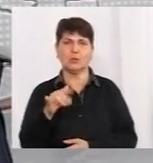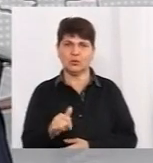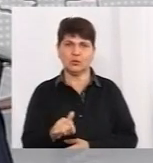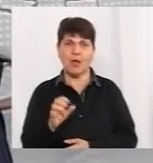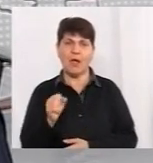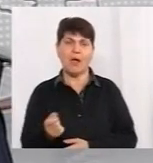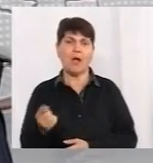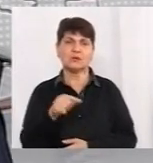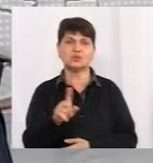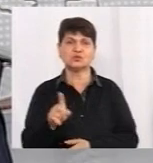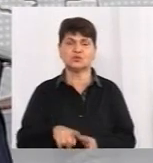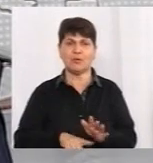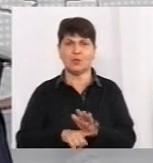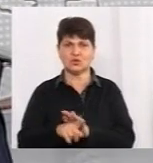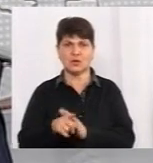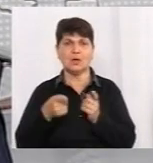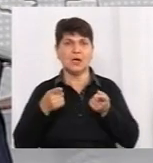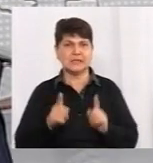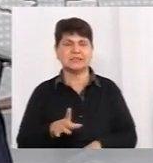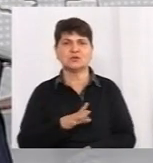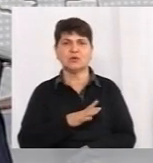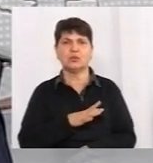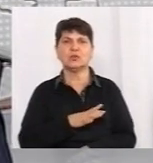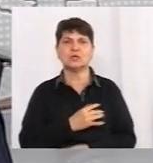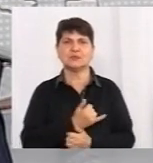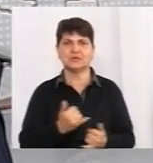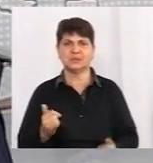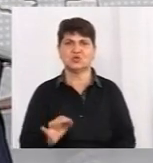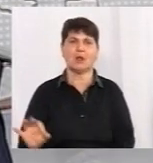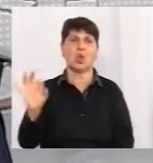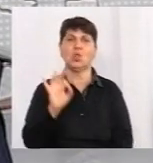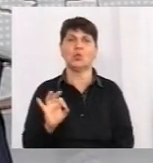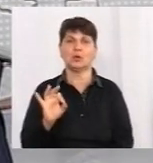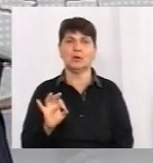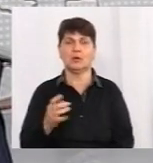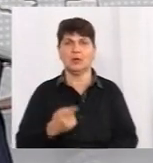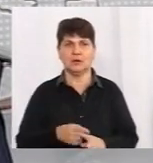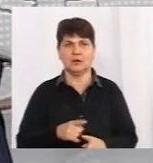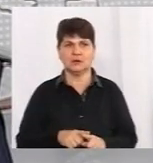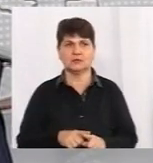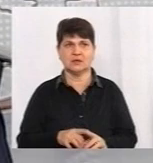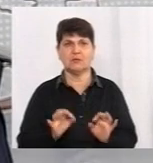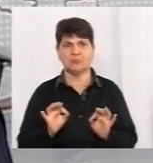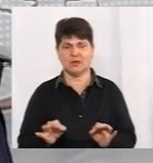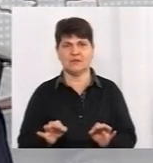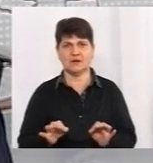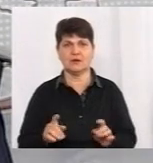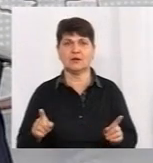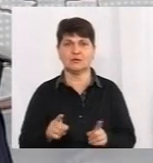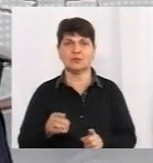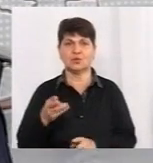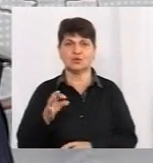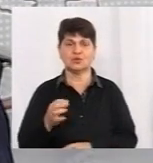А то, що на початку дійсно була забезпеченість нуль, це правда. Тому що ми